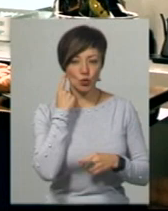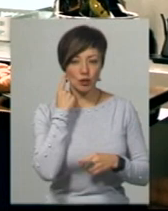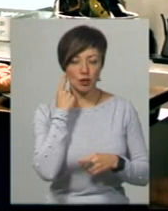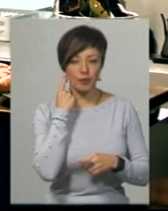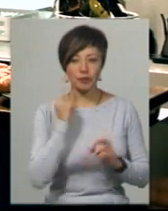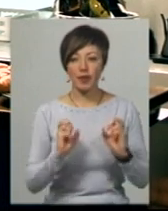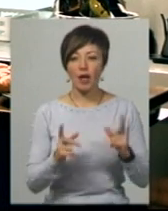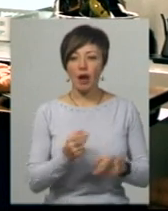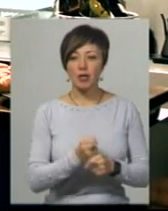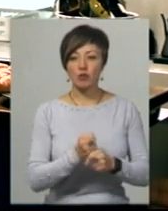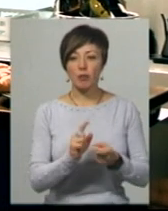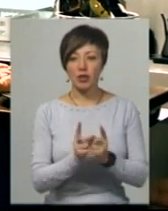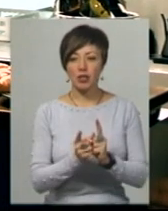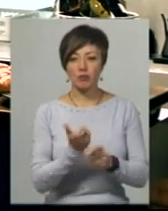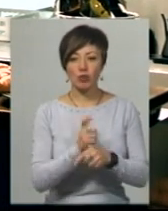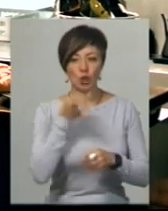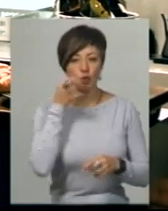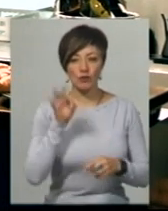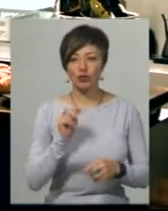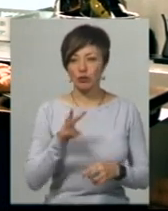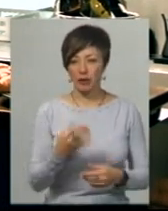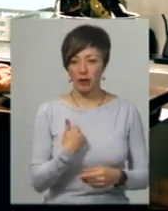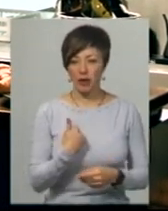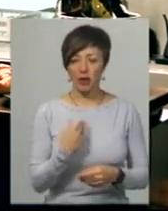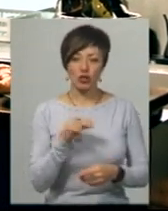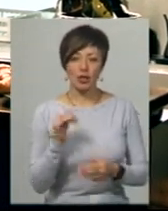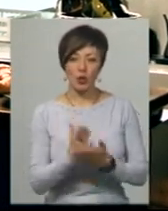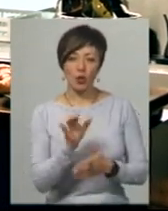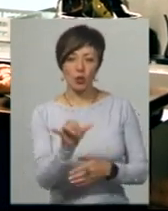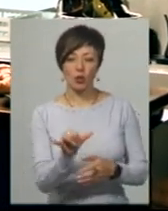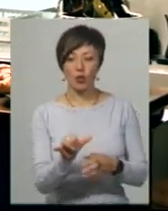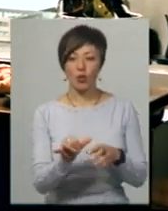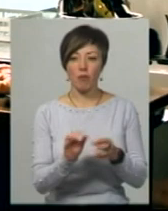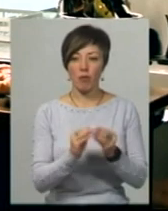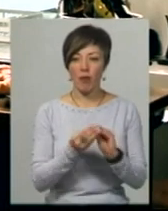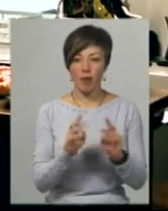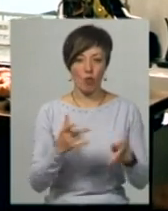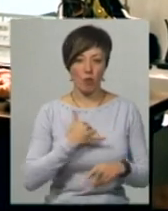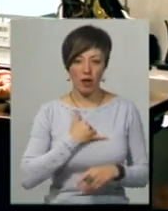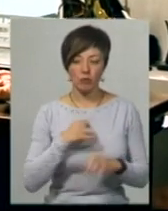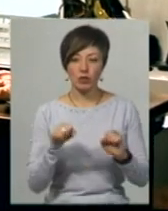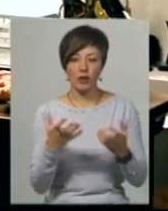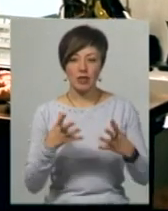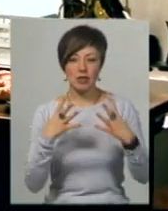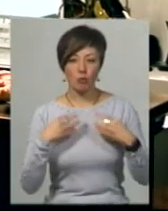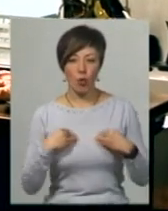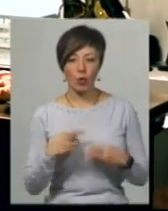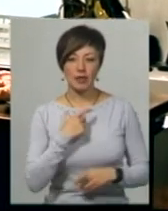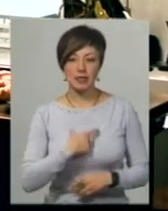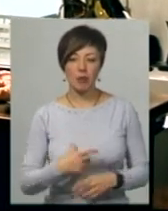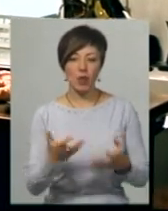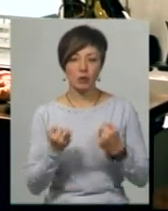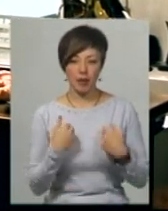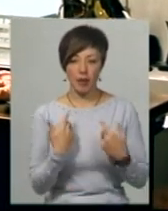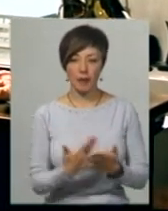як працює перекладач, який більш досвідчений з дні, чи є в нього ті самі виклики, що в мене, можливо, якесь заспокоєння для себе отримати,